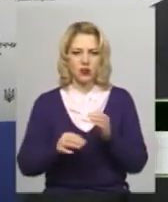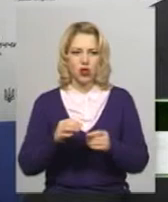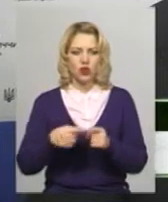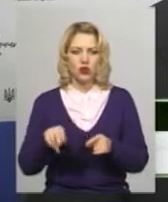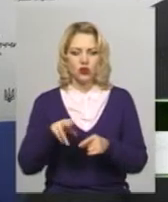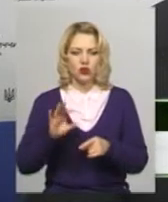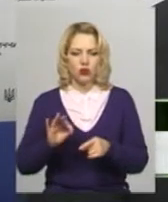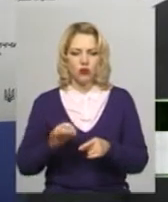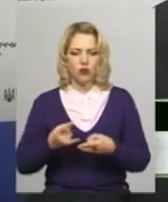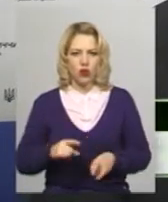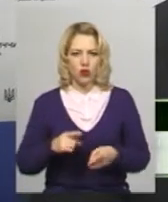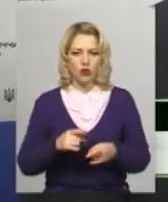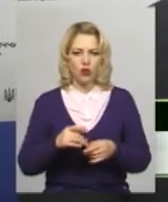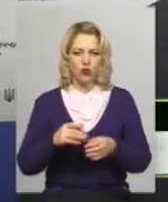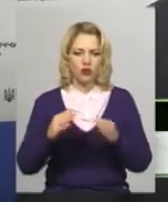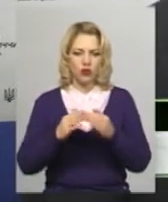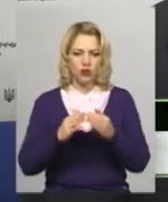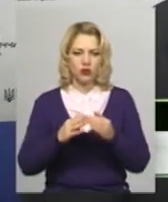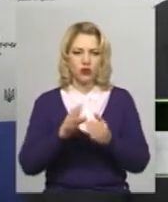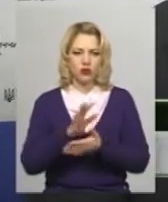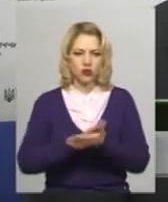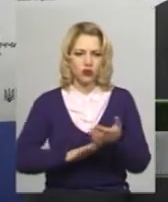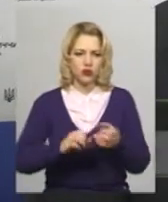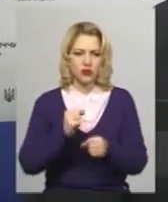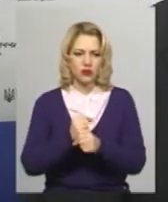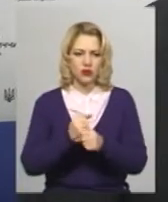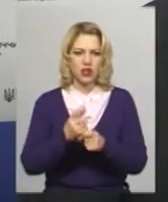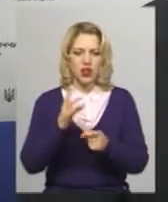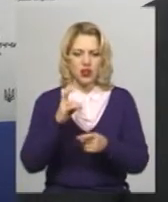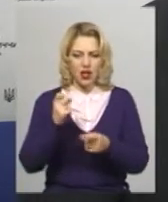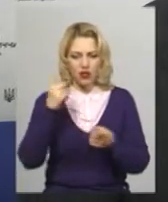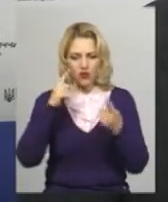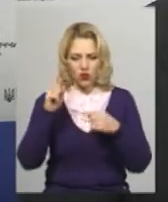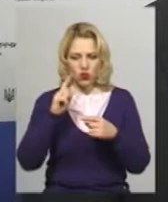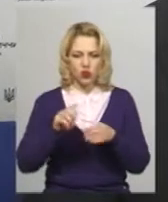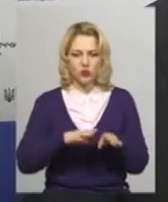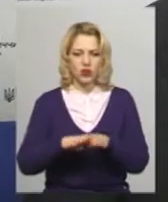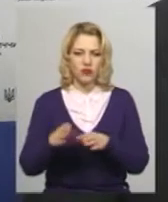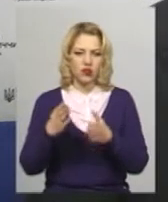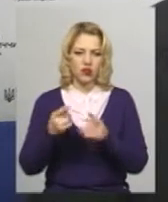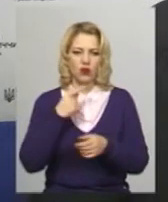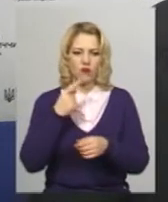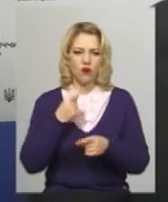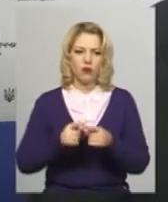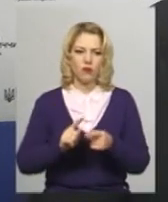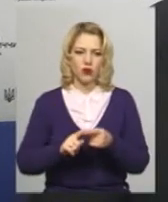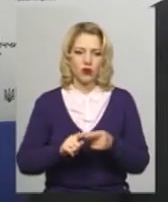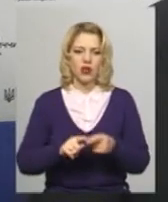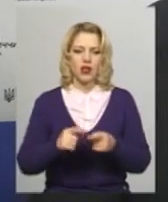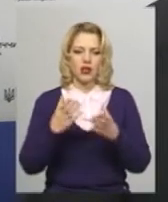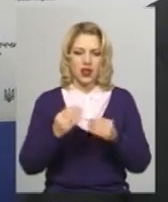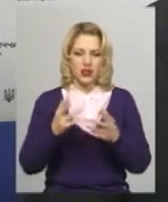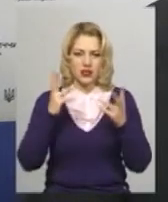добу» продовжувати розвивати на творчому і креативному рівні. Зокрема, якщо ми говоримо про 14 віта цього року, День